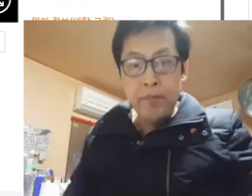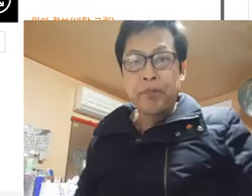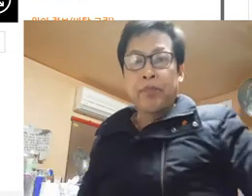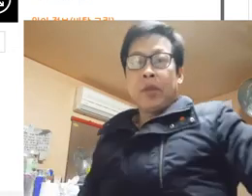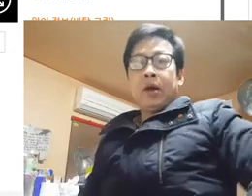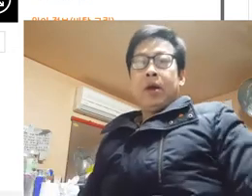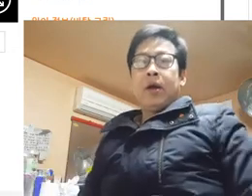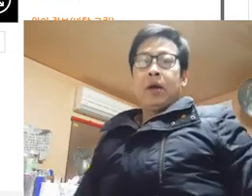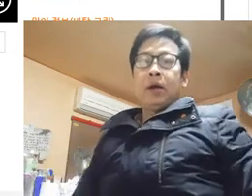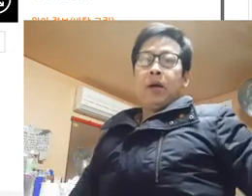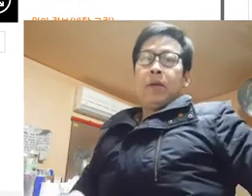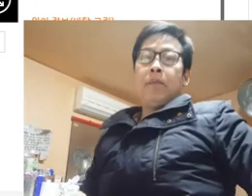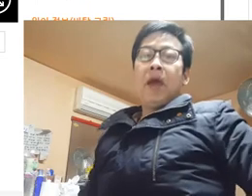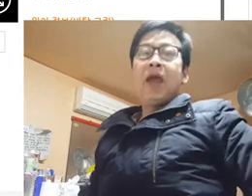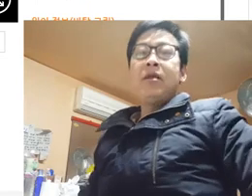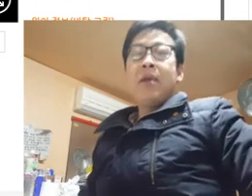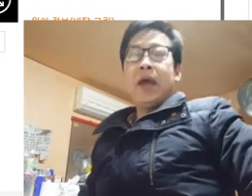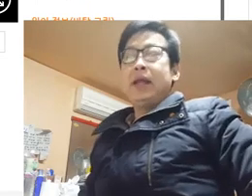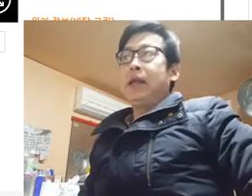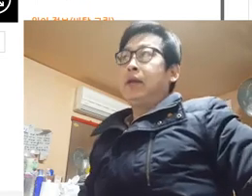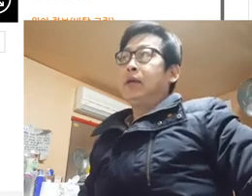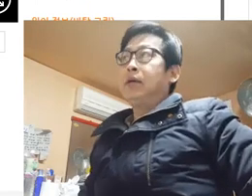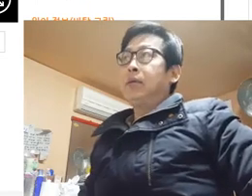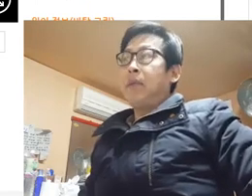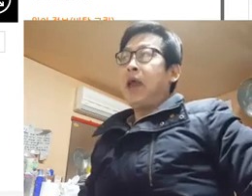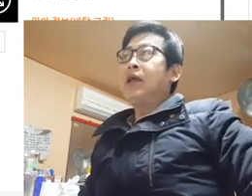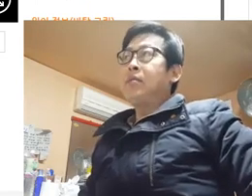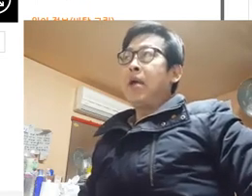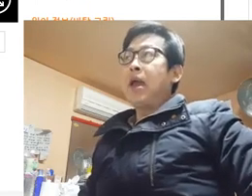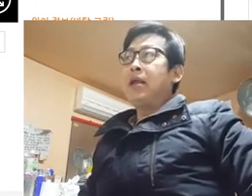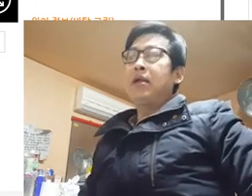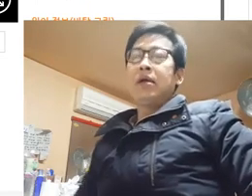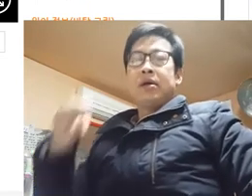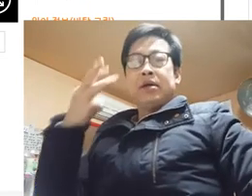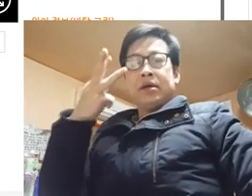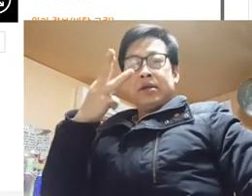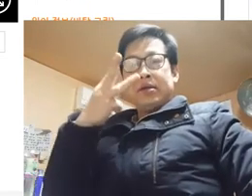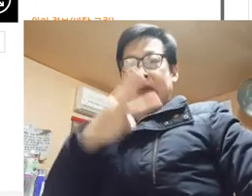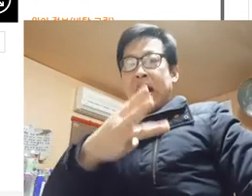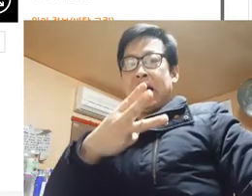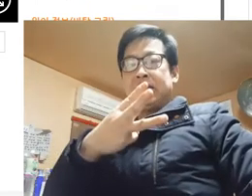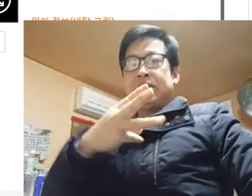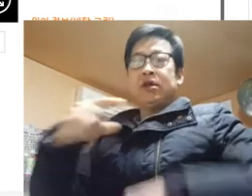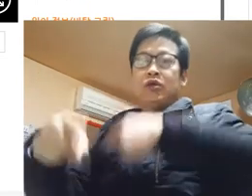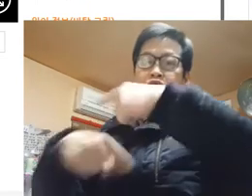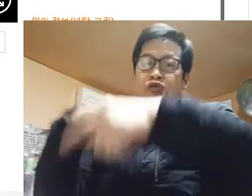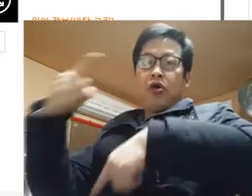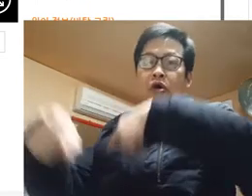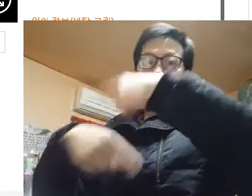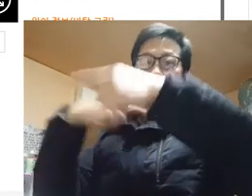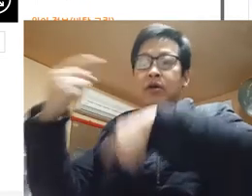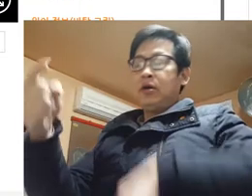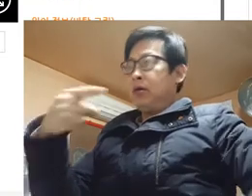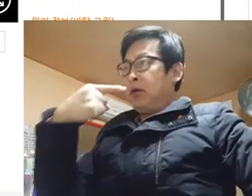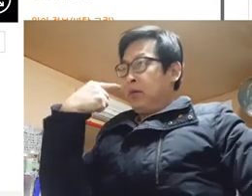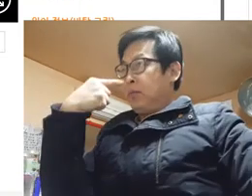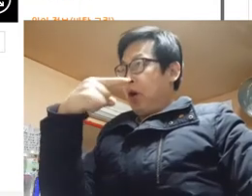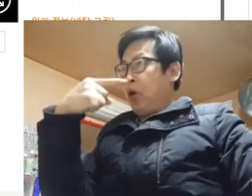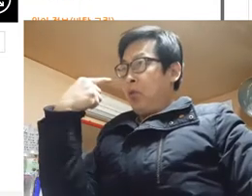안녕하세요 매일매일 매일매일 3가지 수어를